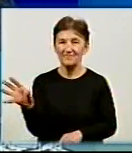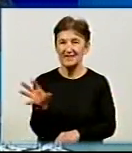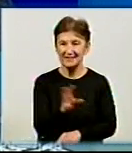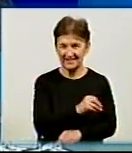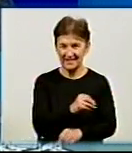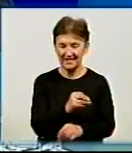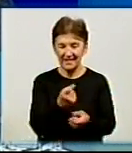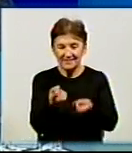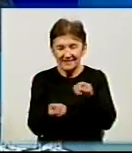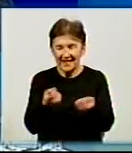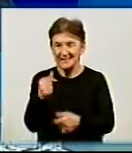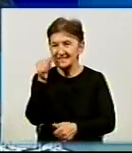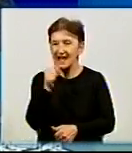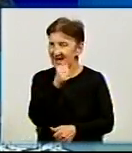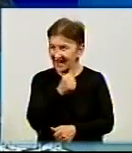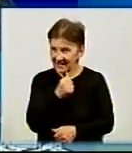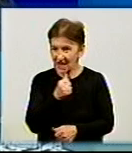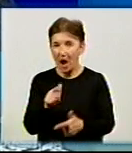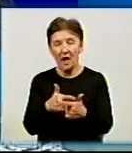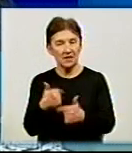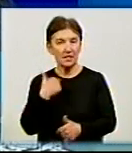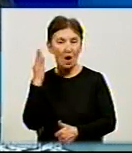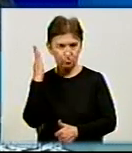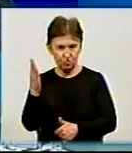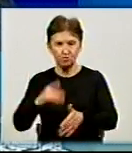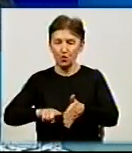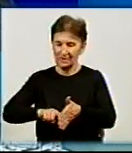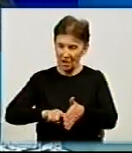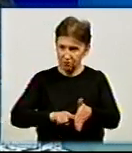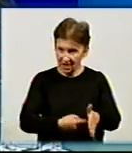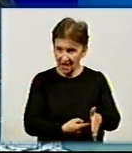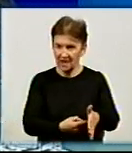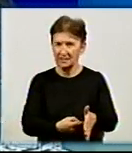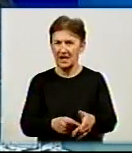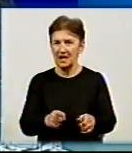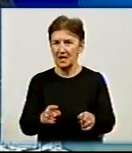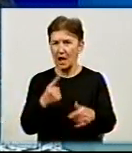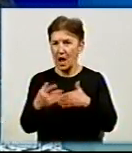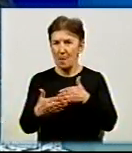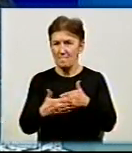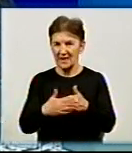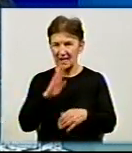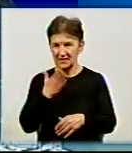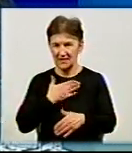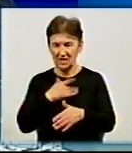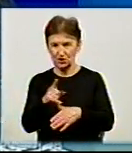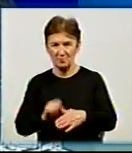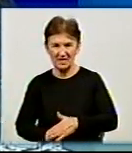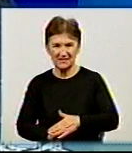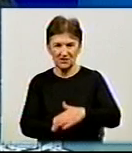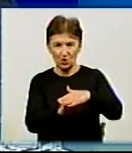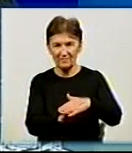нюанси, усі секрети, але я буду наполягати на тому перед нашими засновниками, перед тими,